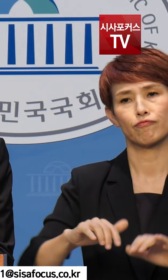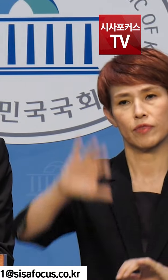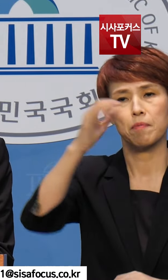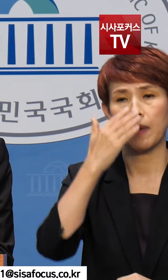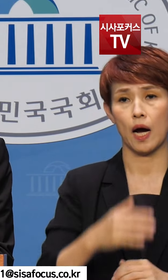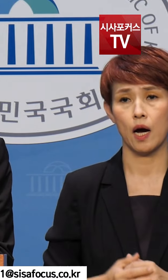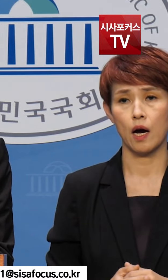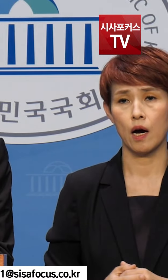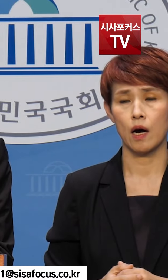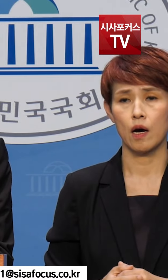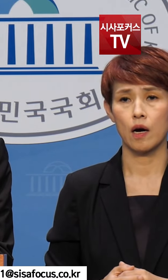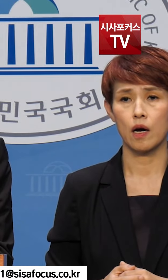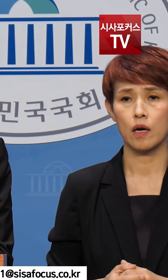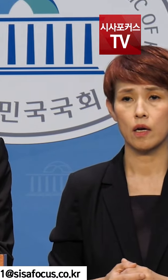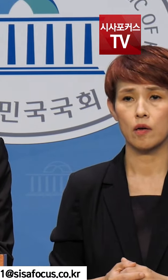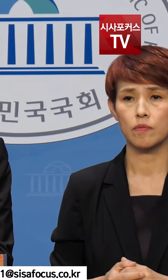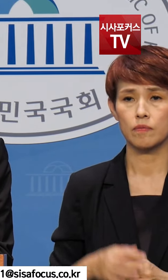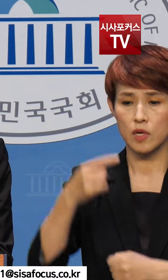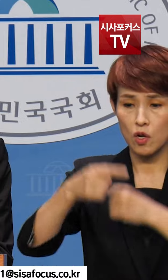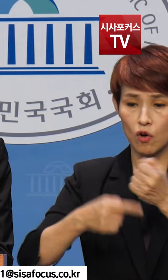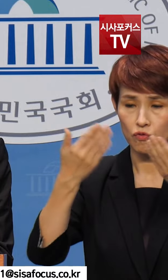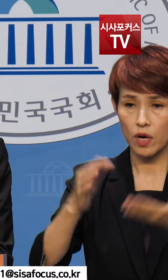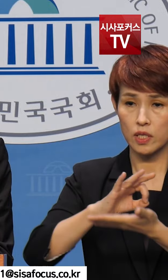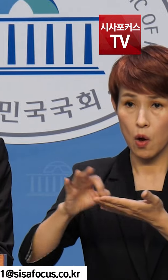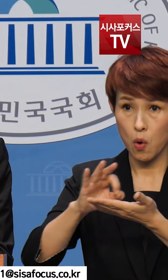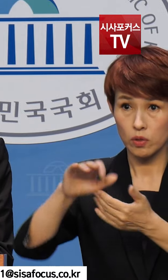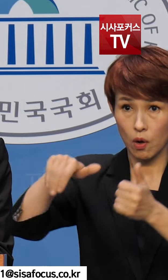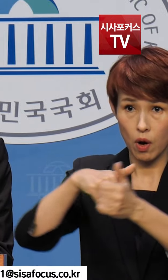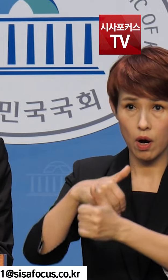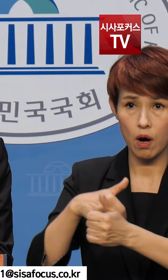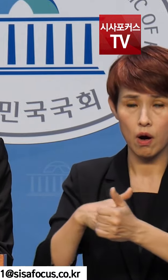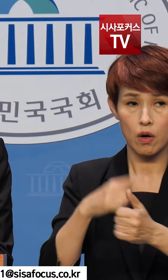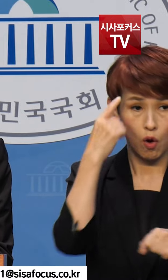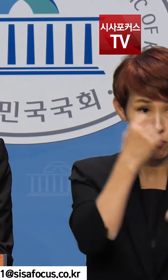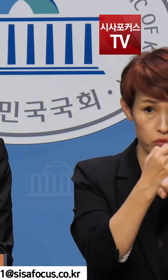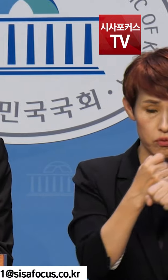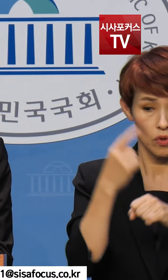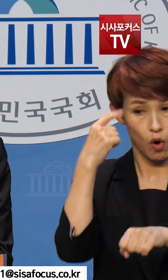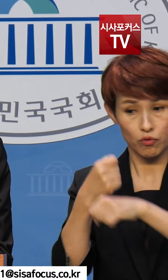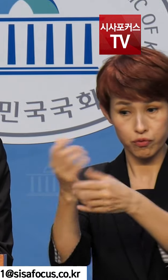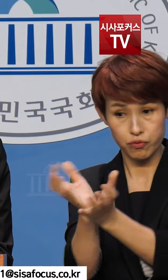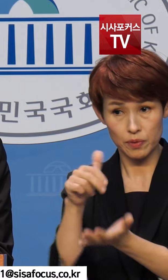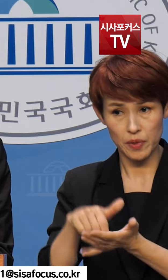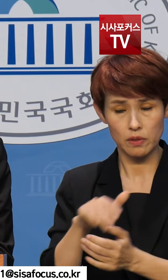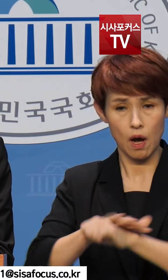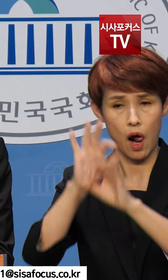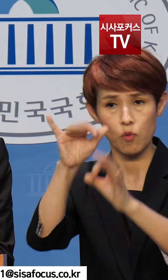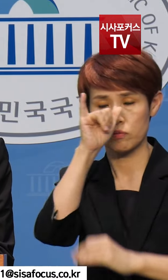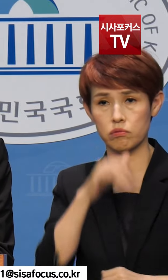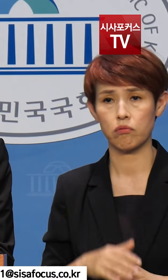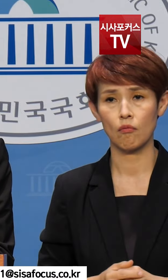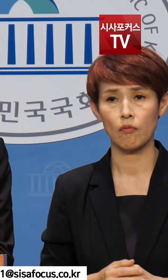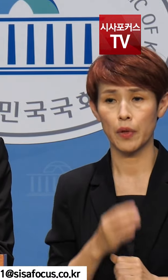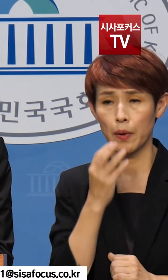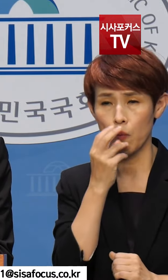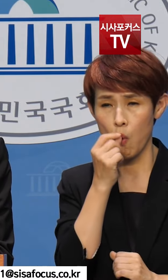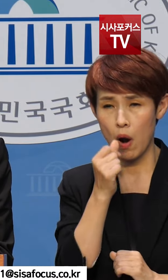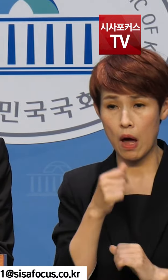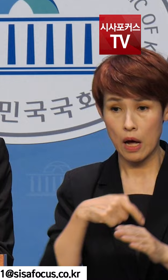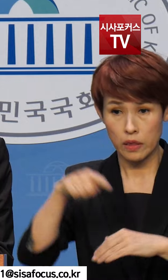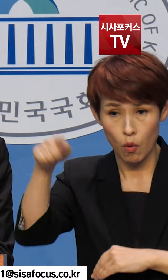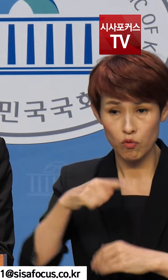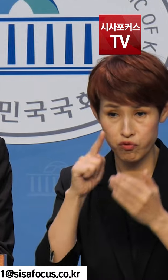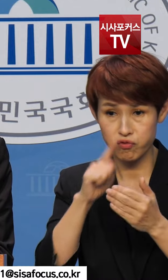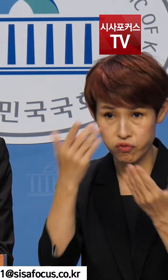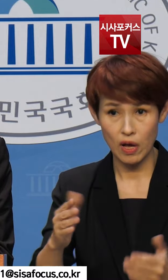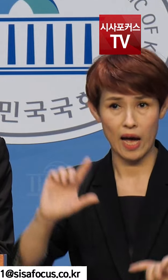노조 전임자들의 연차휴가 사용 현황을 항우연은 너무나 잘 알고 있었습니다. 이것을 숨기고 몰래 갔다 온 것이